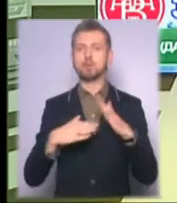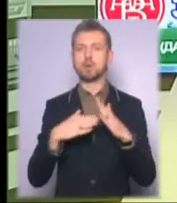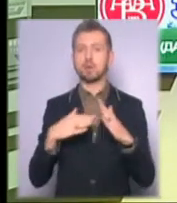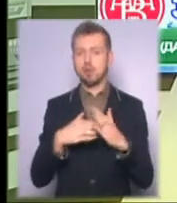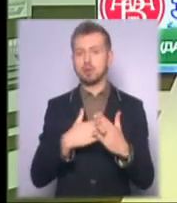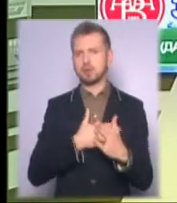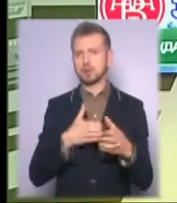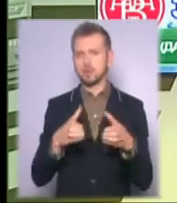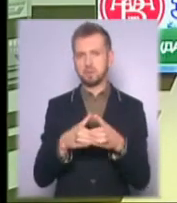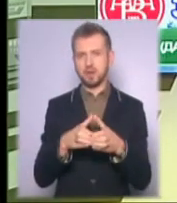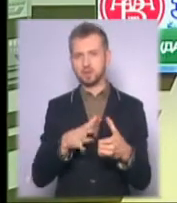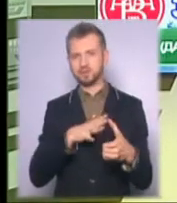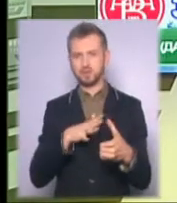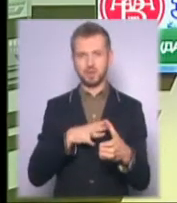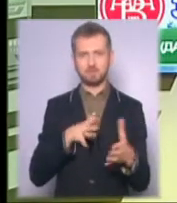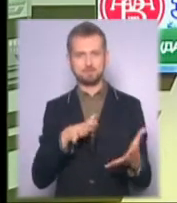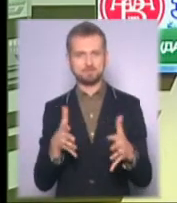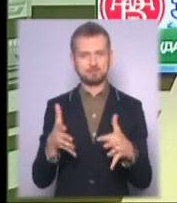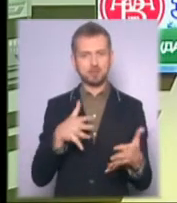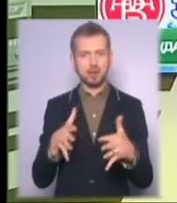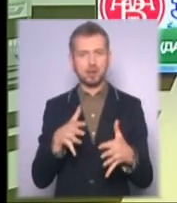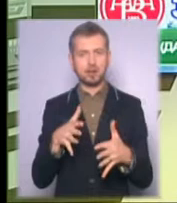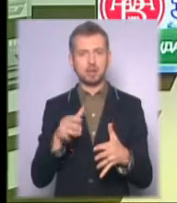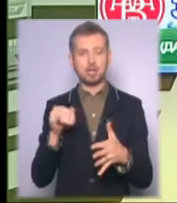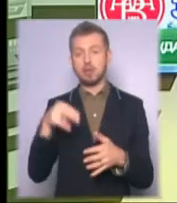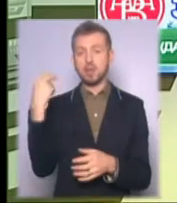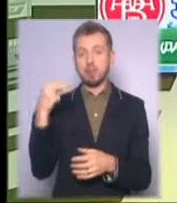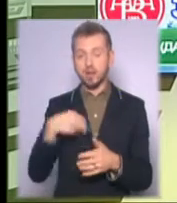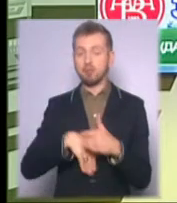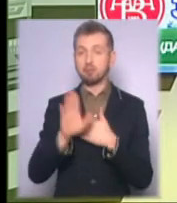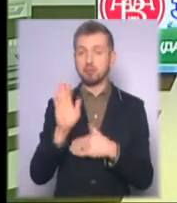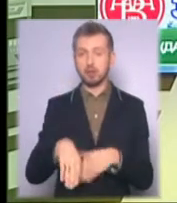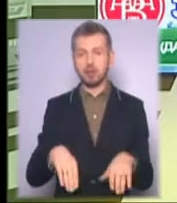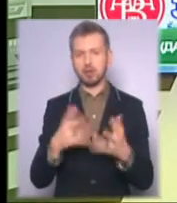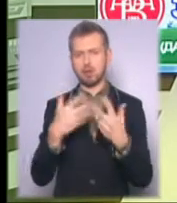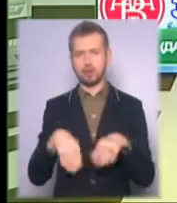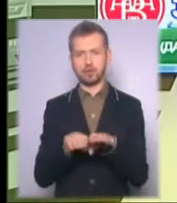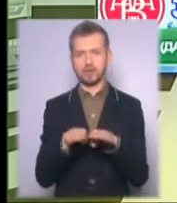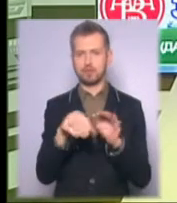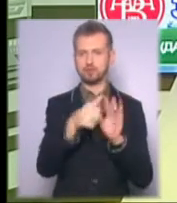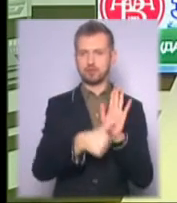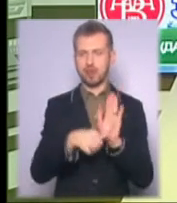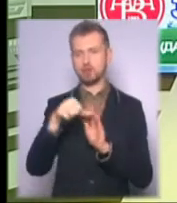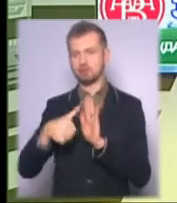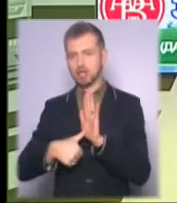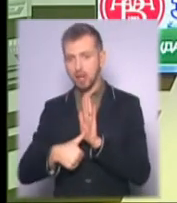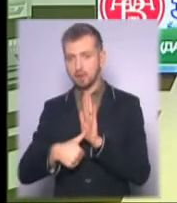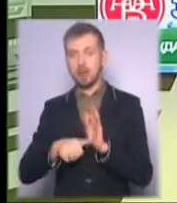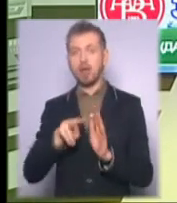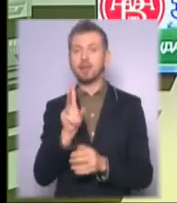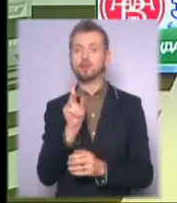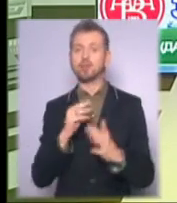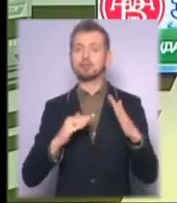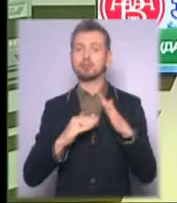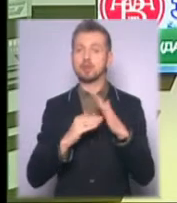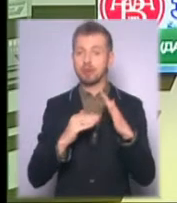нашої команди була не дуже переконливою. І перевагу на прерву гравці пішли з рівним рахунком 16-16. Але вже в другій половині